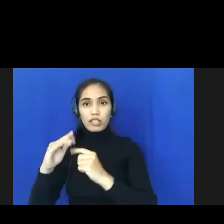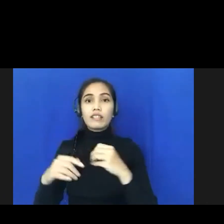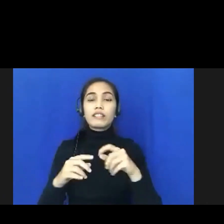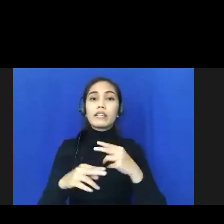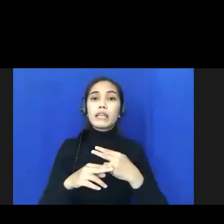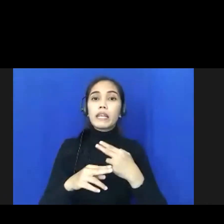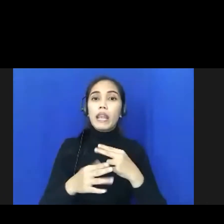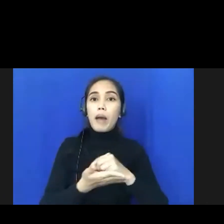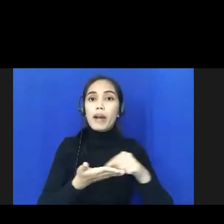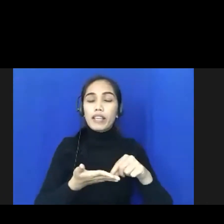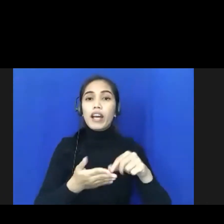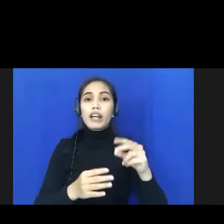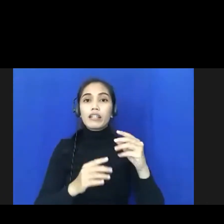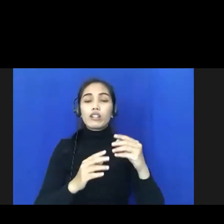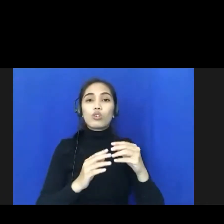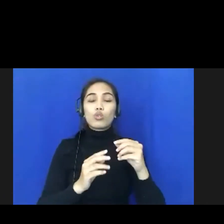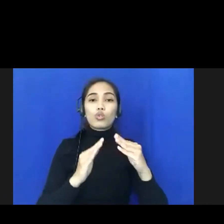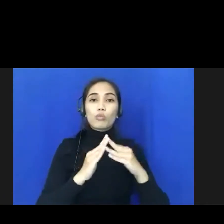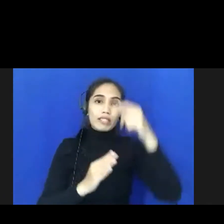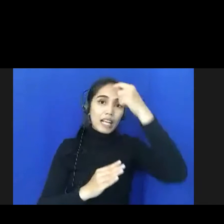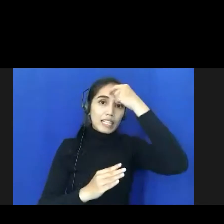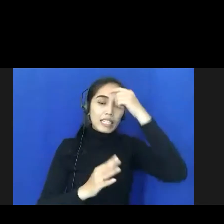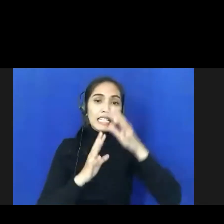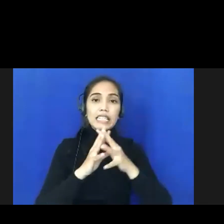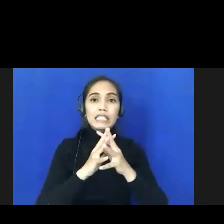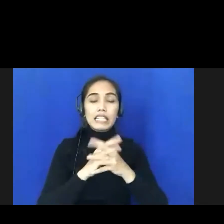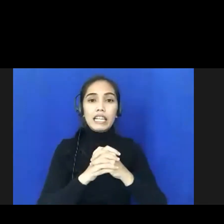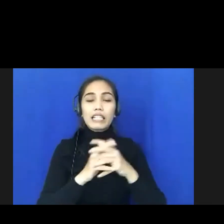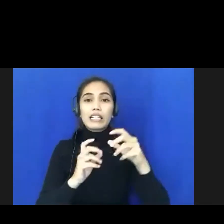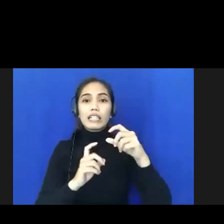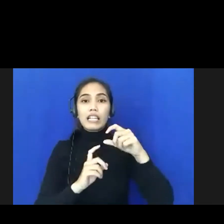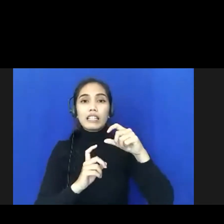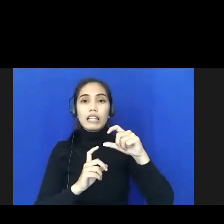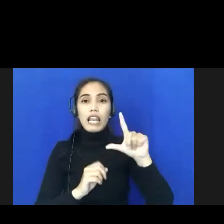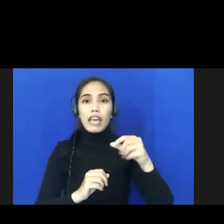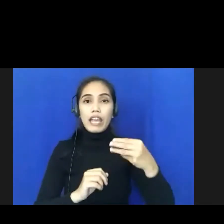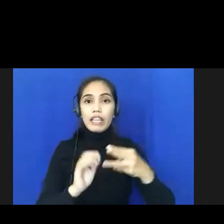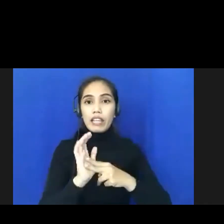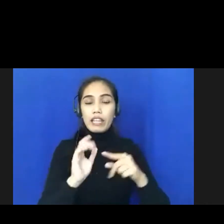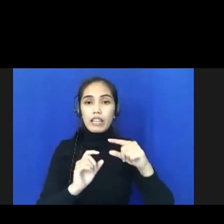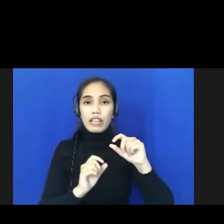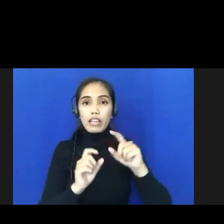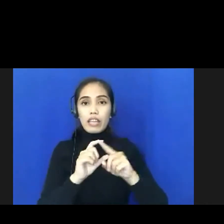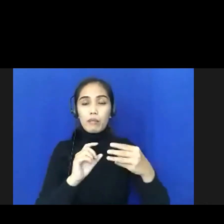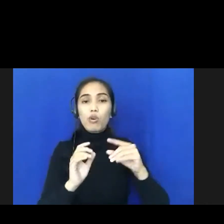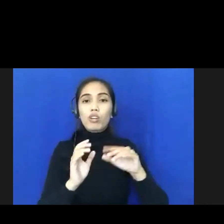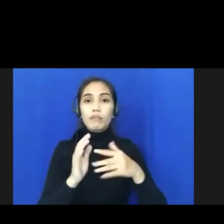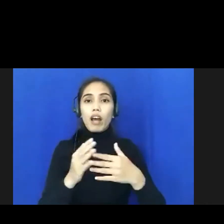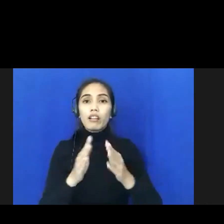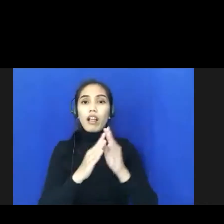Kristen Lendemuripa dengan 11 tempat tidur, dan saat sekarang ini full, tidak ada